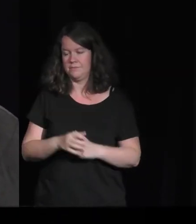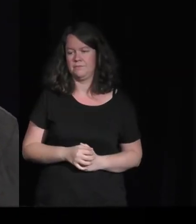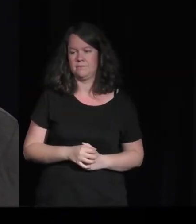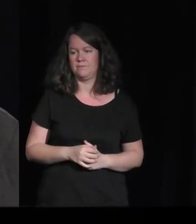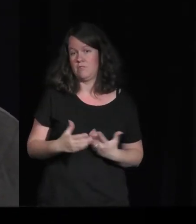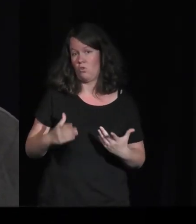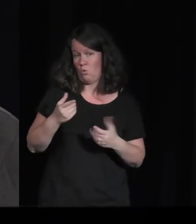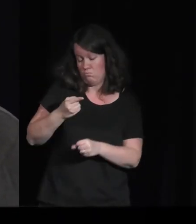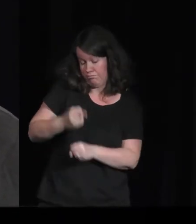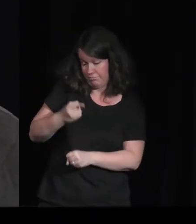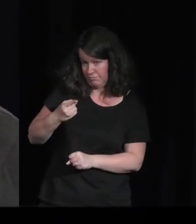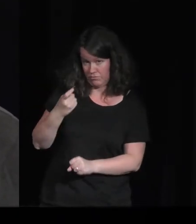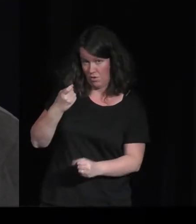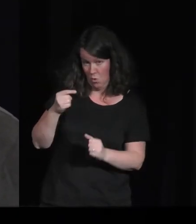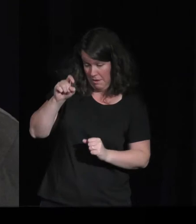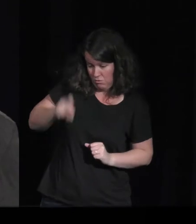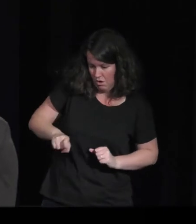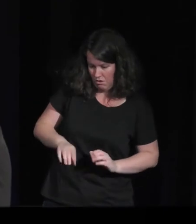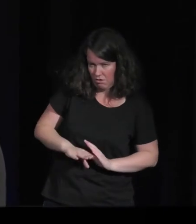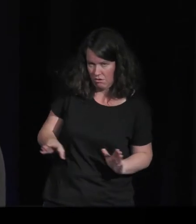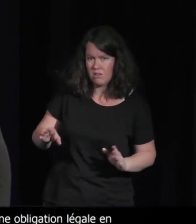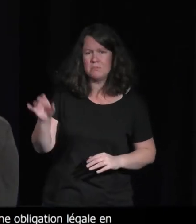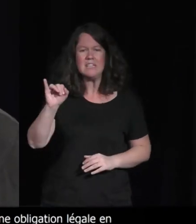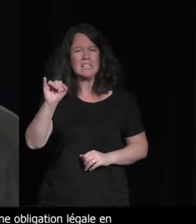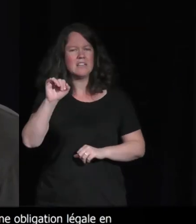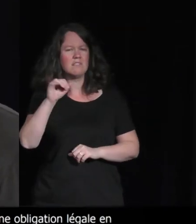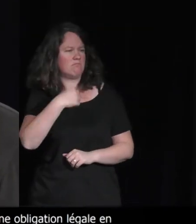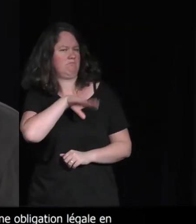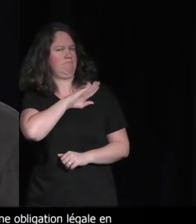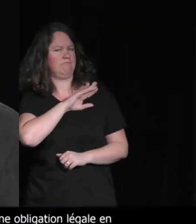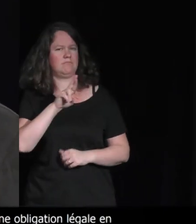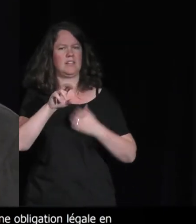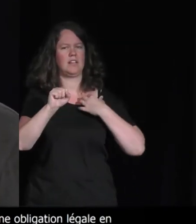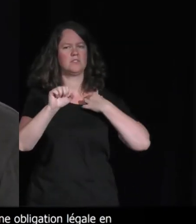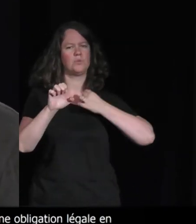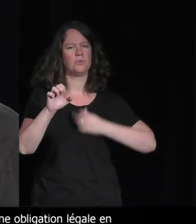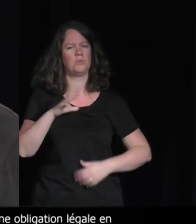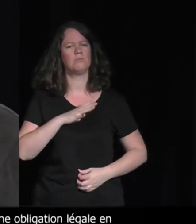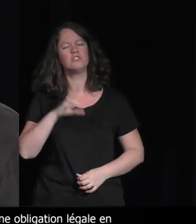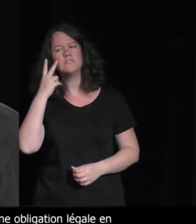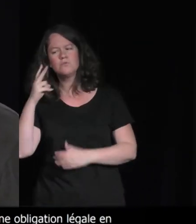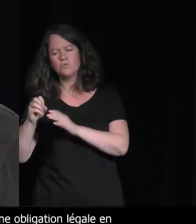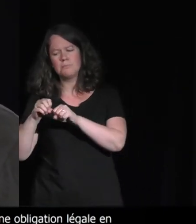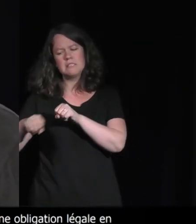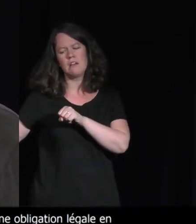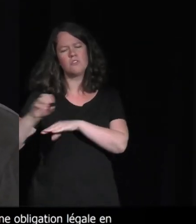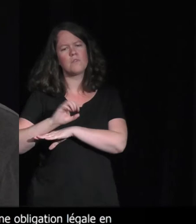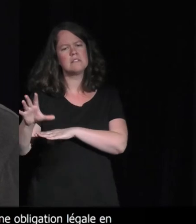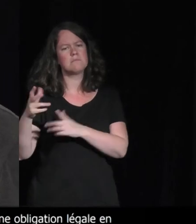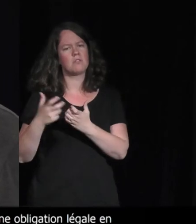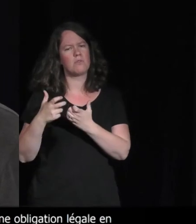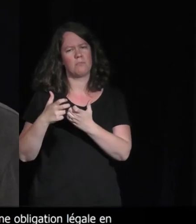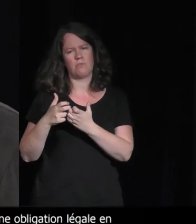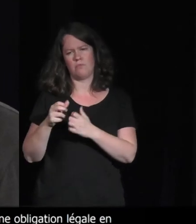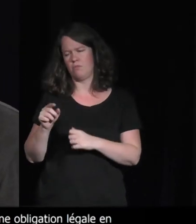Mais qui porte ça, finalement, dans les entreprises quand c'est porté ? Moi, j'ai des exemples dans les médias. C'est souvent porté, ces questions environnementales,